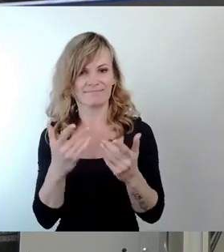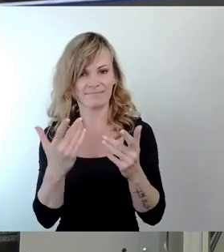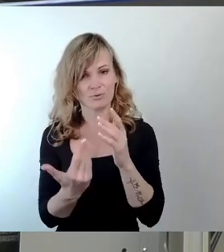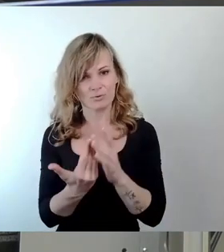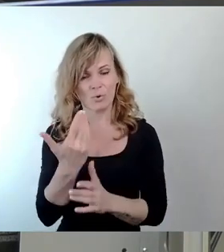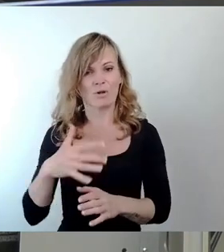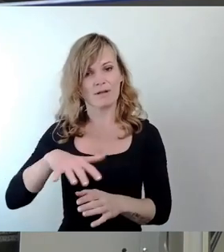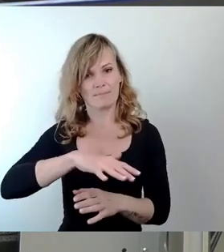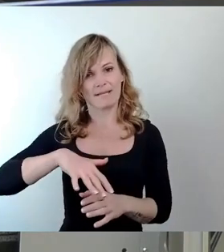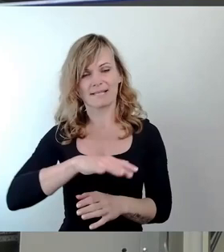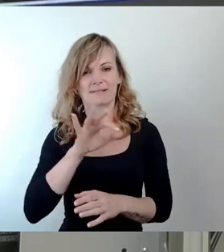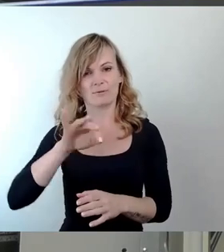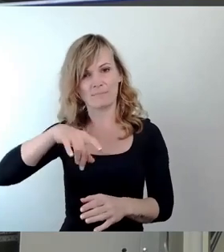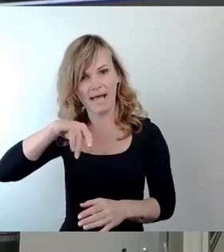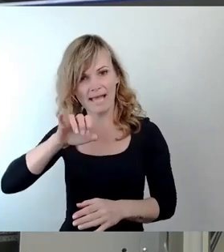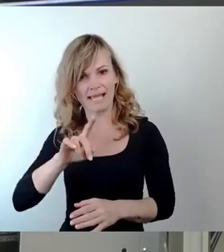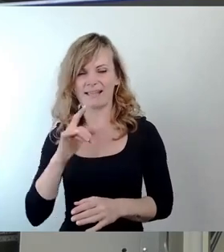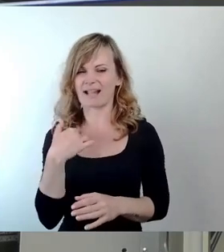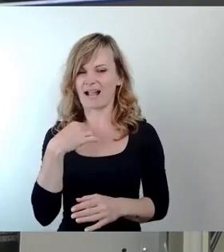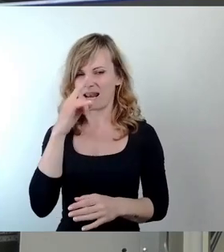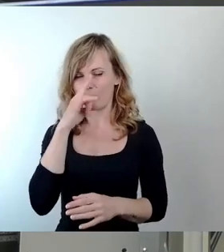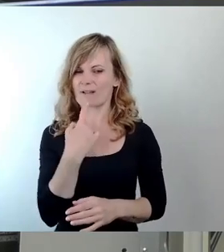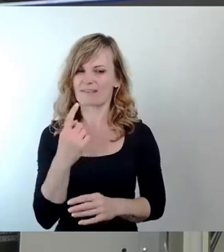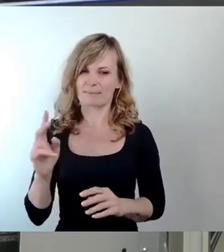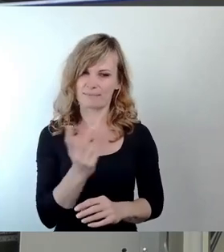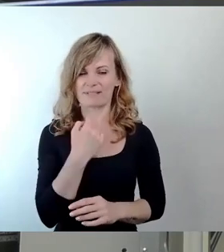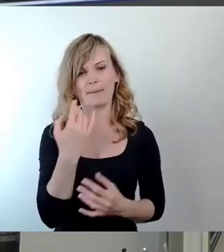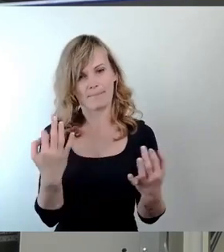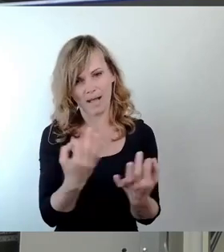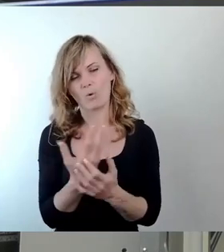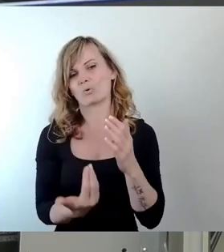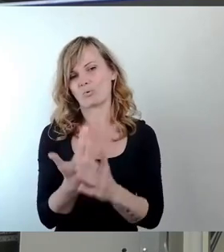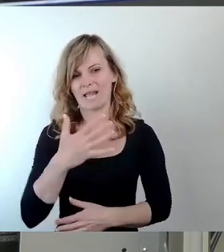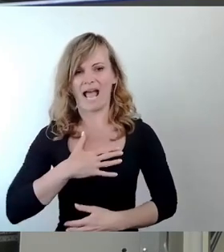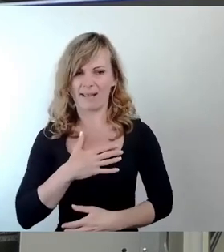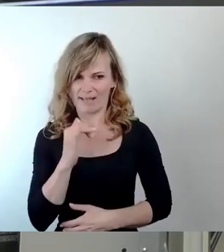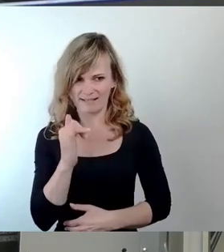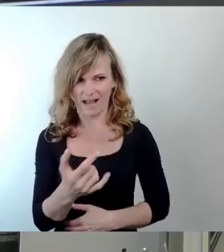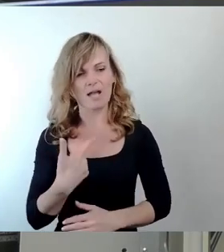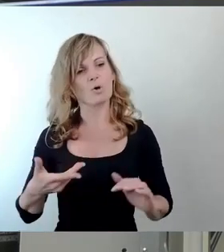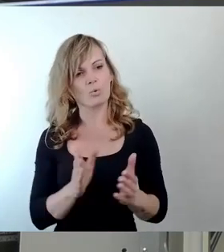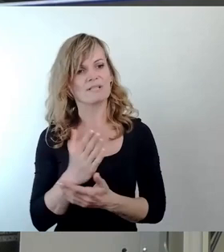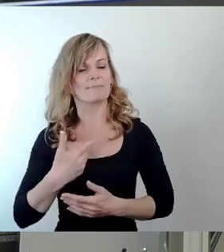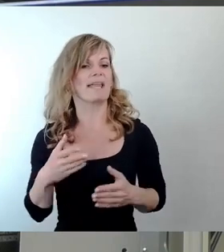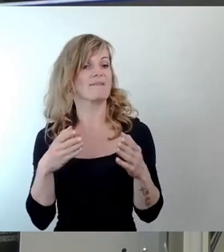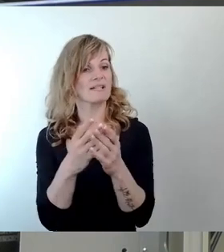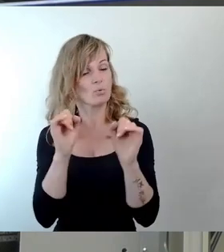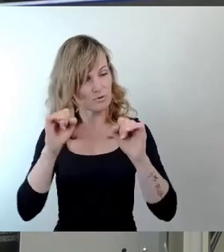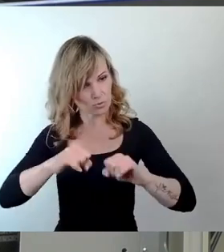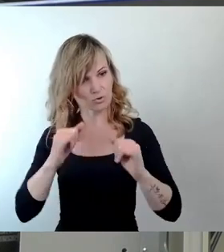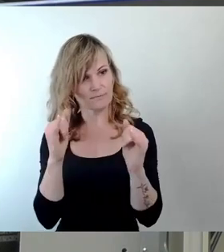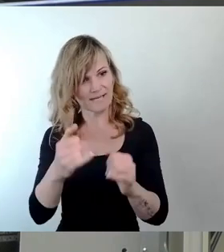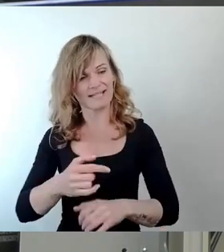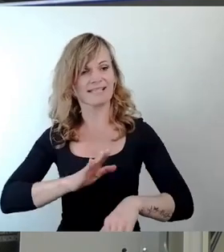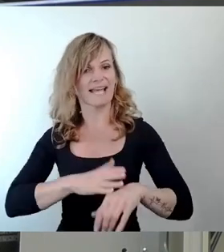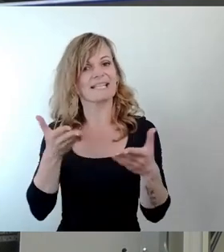das Spike. Ich glaube, da sind wir uns alle einig, dass eine neue Heimat braucht. Kurz, meine Fraktion wird dem Antrag zustimmen. Zeitgenössische Kunst